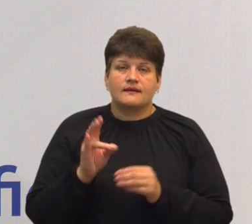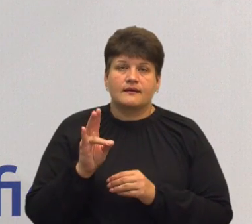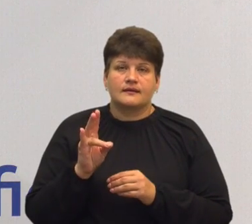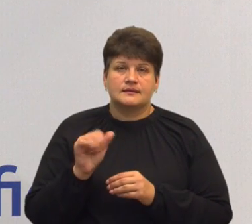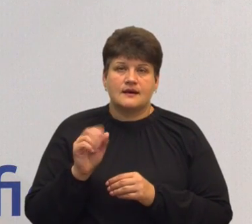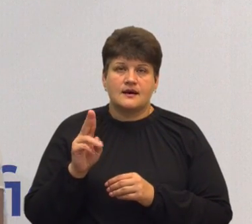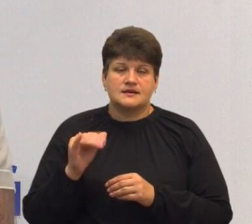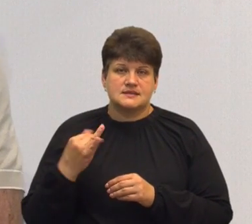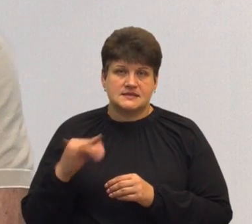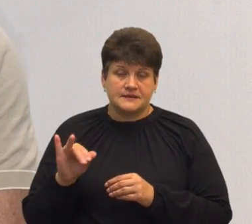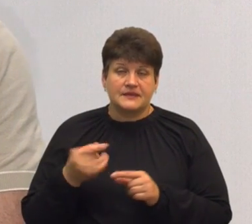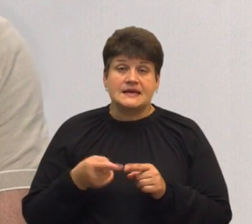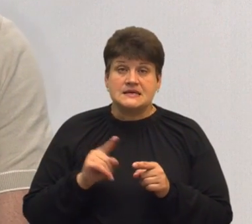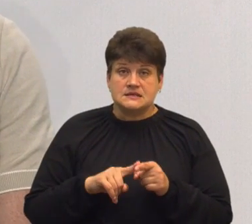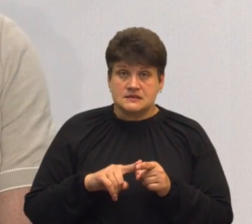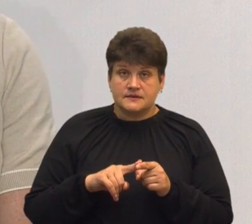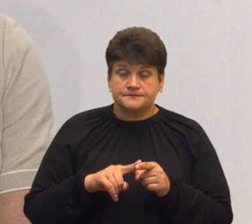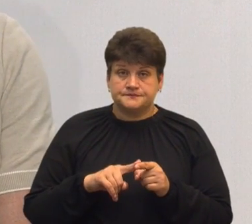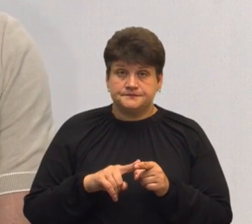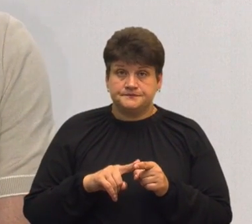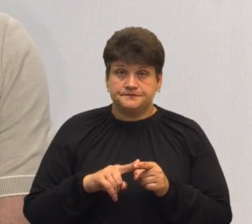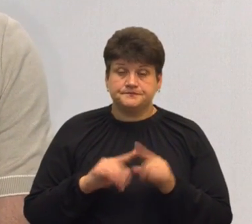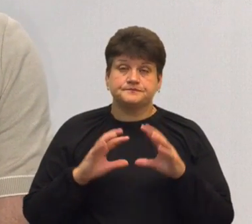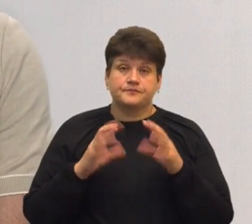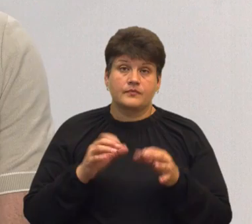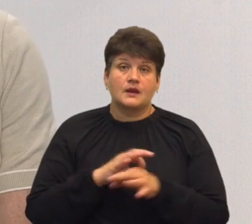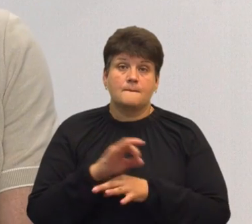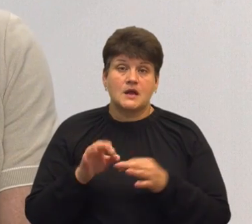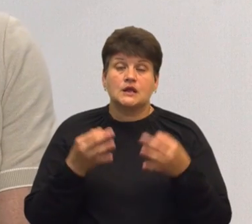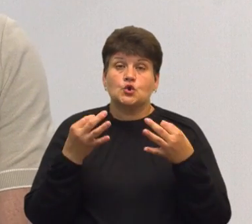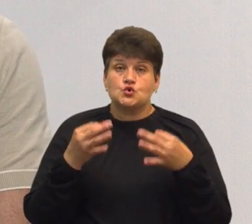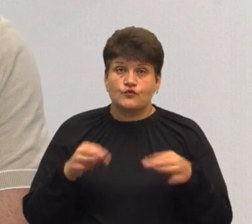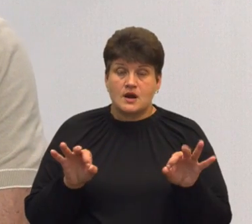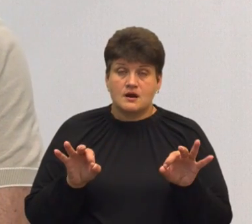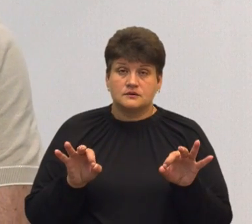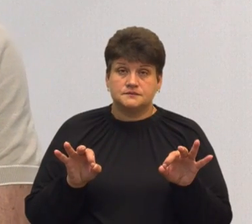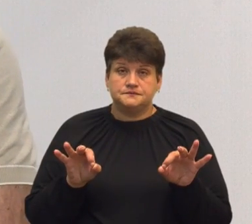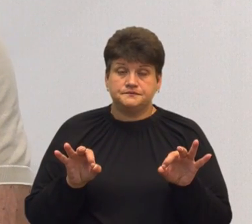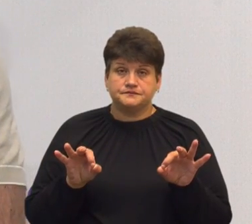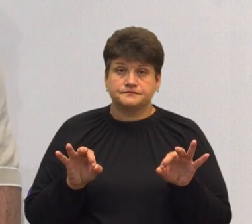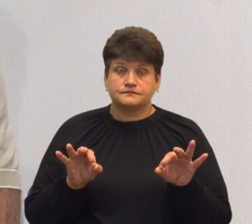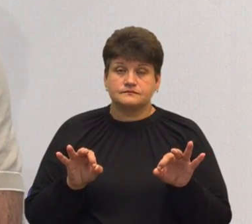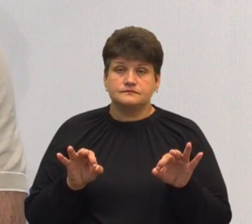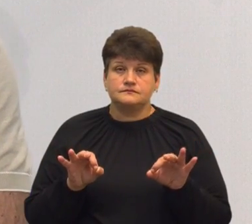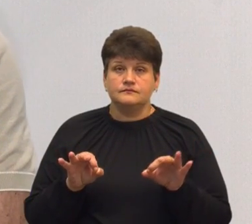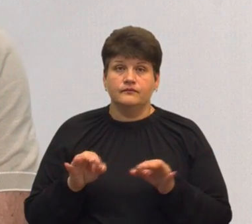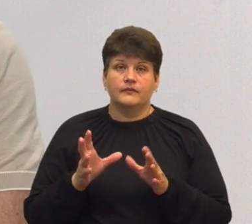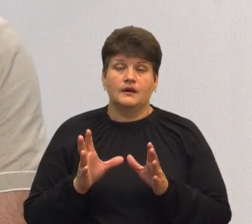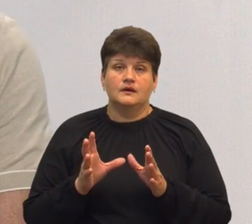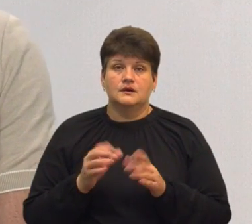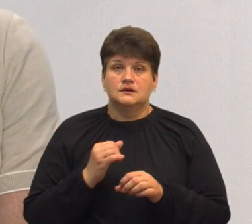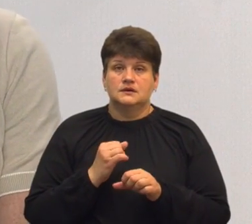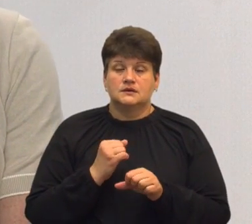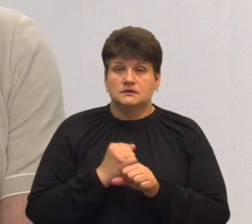міжнародний проєкт, який дозволяє відшкодовувати вартість харчування учнів перших, четвертих класів,